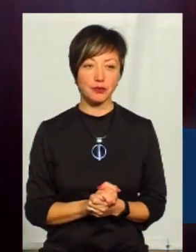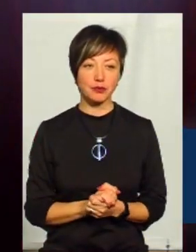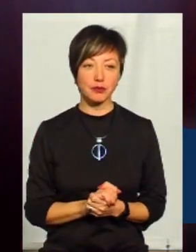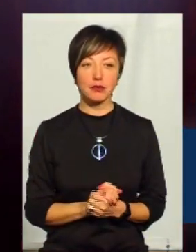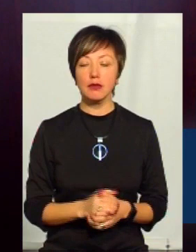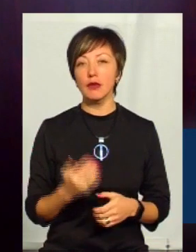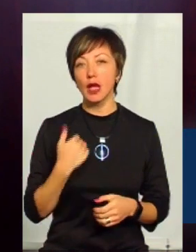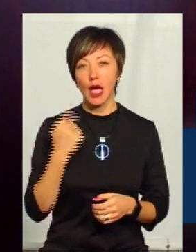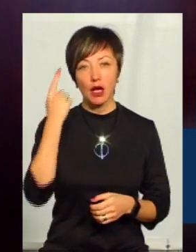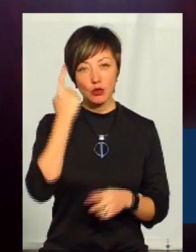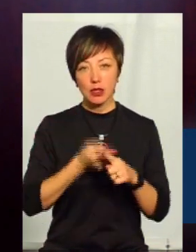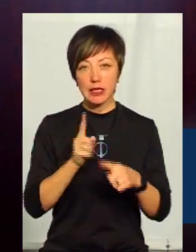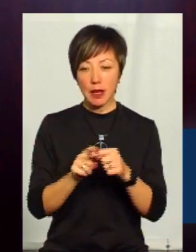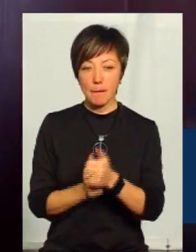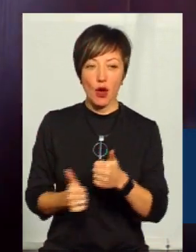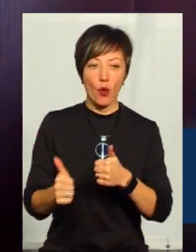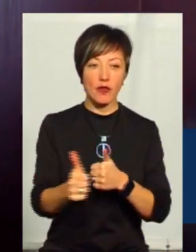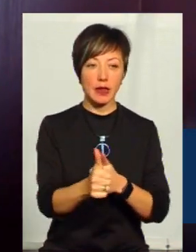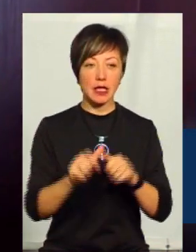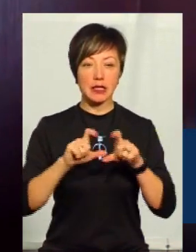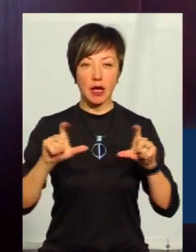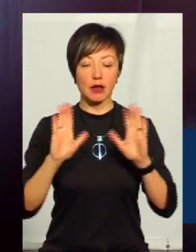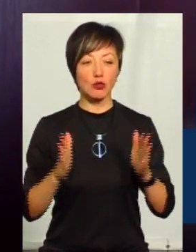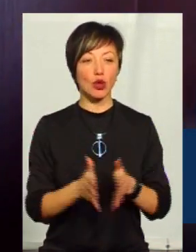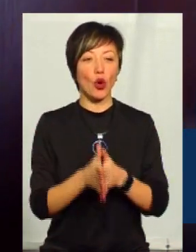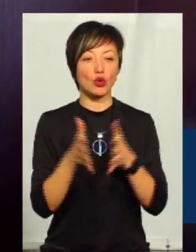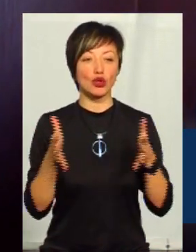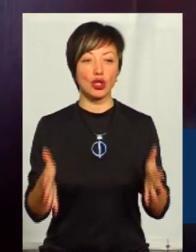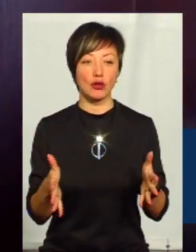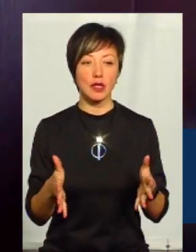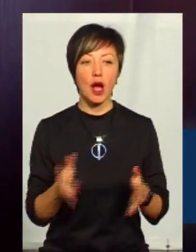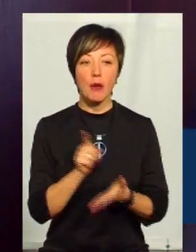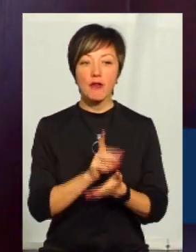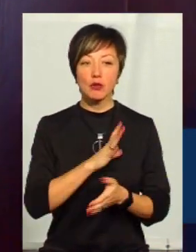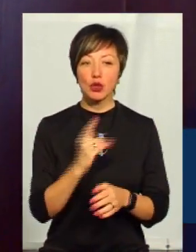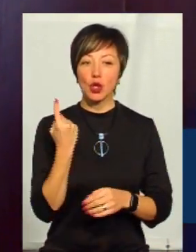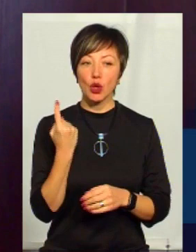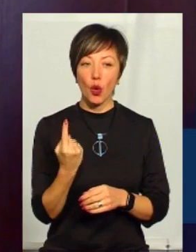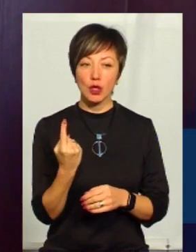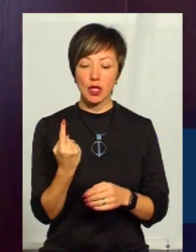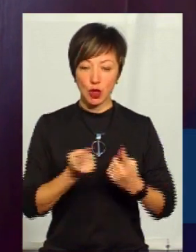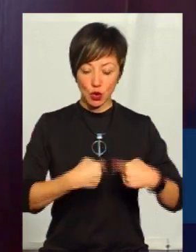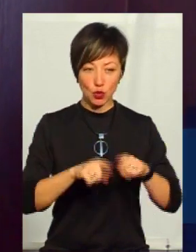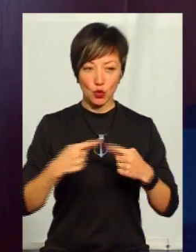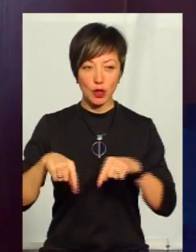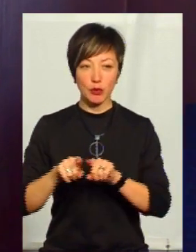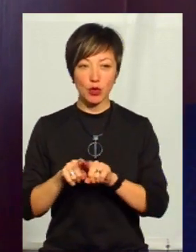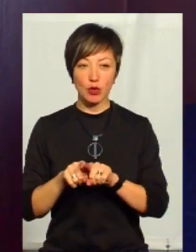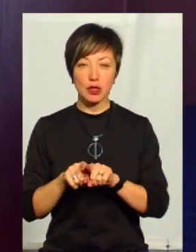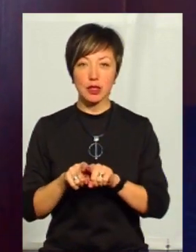заклад і вона буде розширюватися. Є вимоги, що повинен бути тільки один структурний підрозділ.